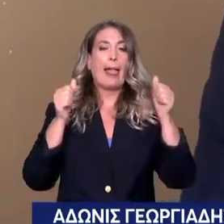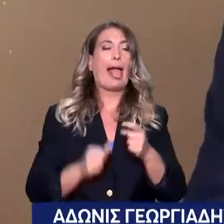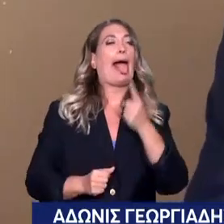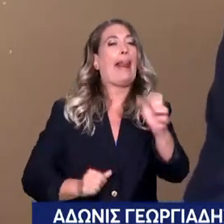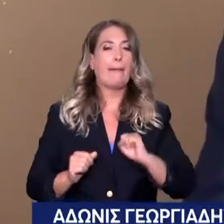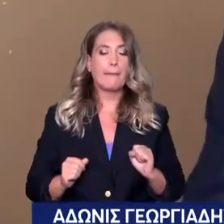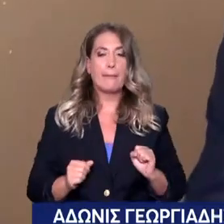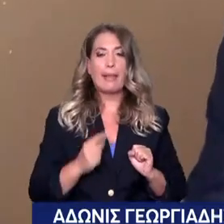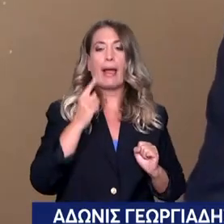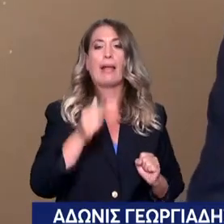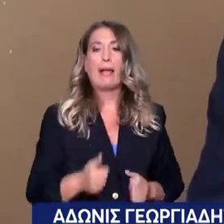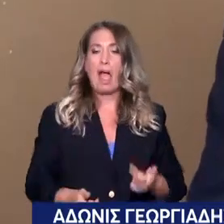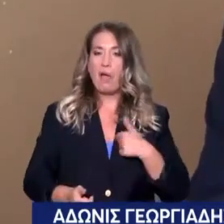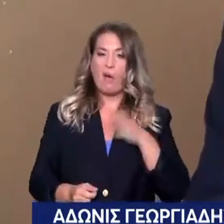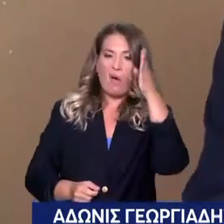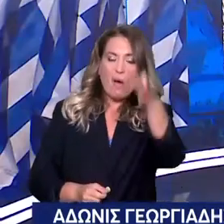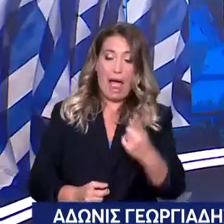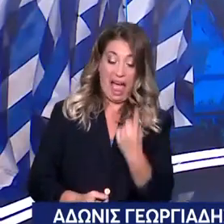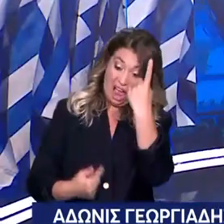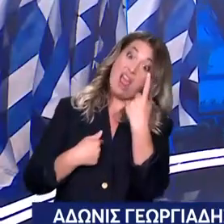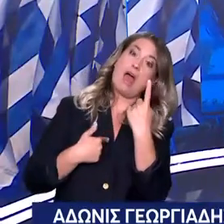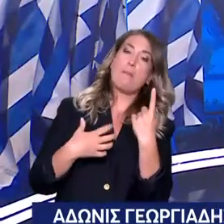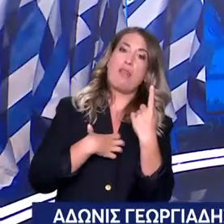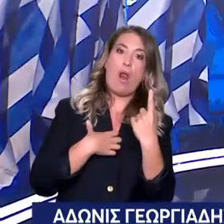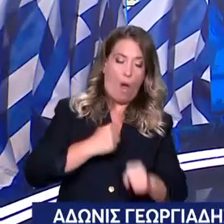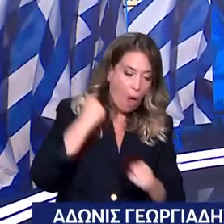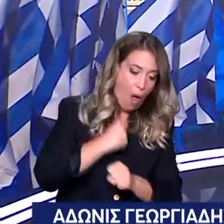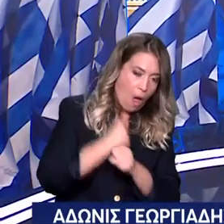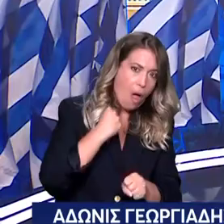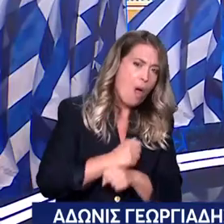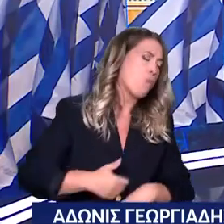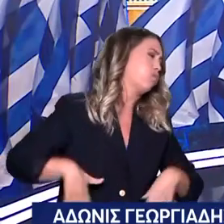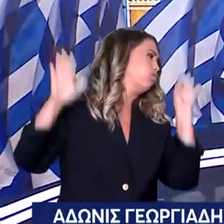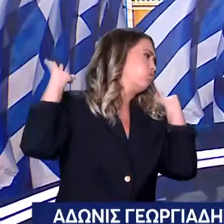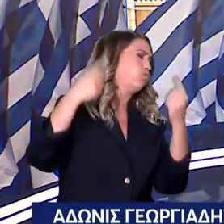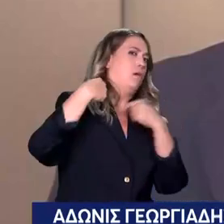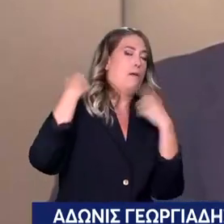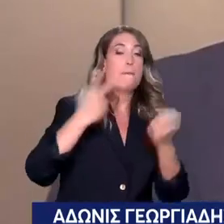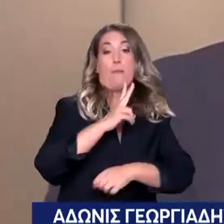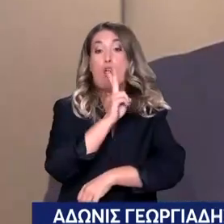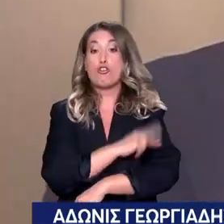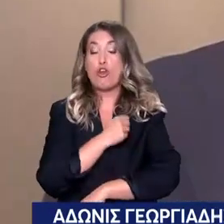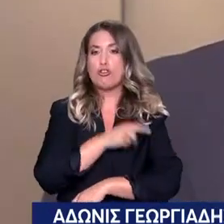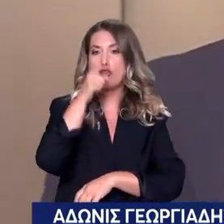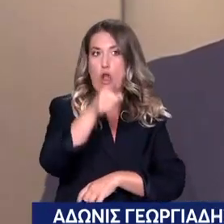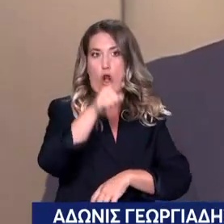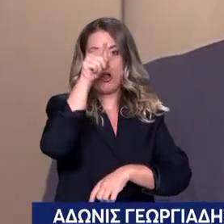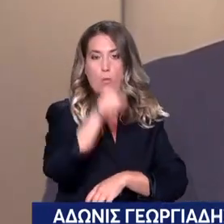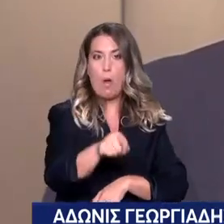παθολόγος που σου λέει θα πάω εκεί και θα δουλεύω ένα μήνα Σερί δεν πάει. Αν δηλαδή ένα νοσοκομείο δεν στελεχωθεί Τώρα θα